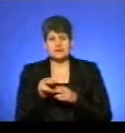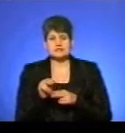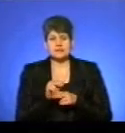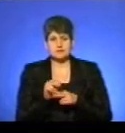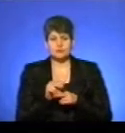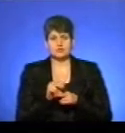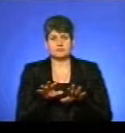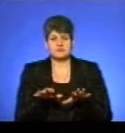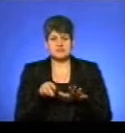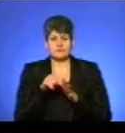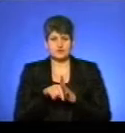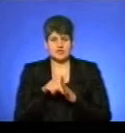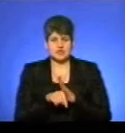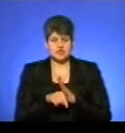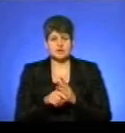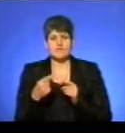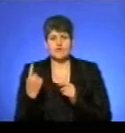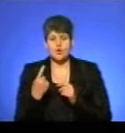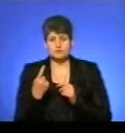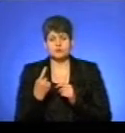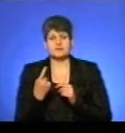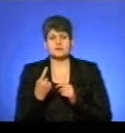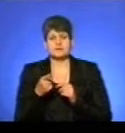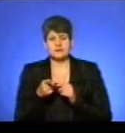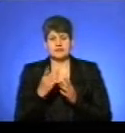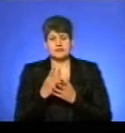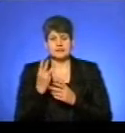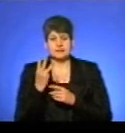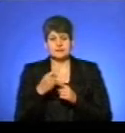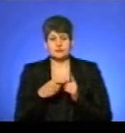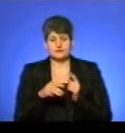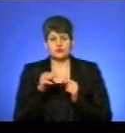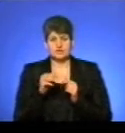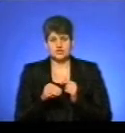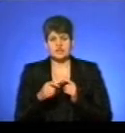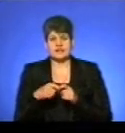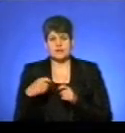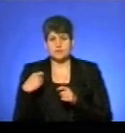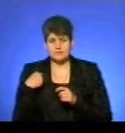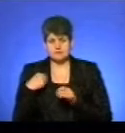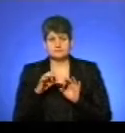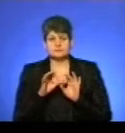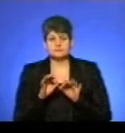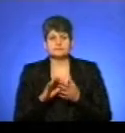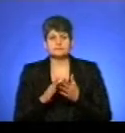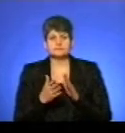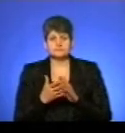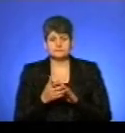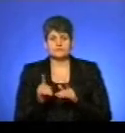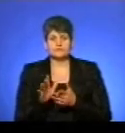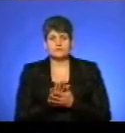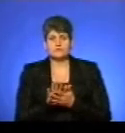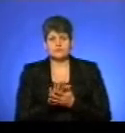доріг саме місцевого значення в області, нагадає, що їх 3,5 тисяч кілометрів, прокоментував ситуацію щодо